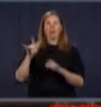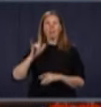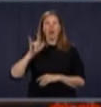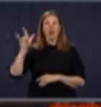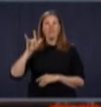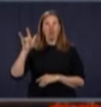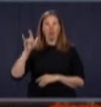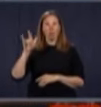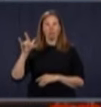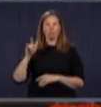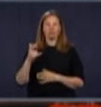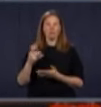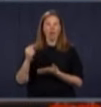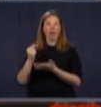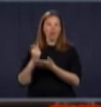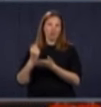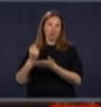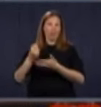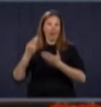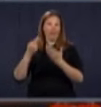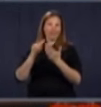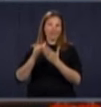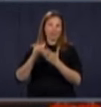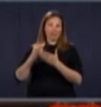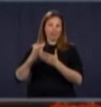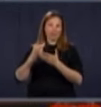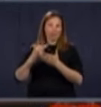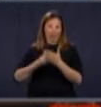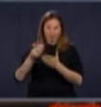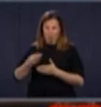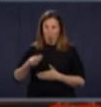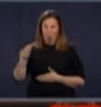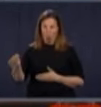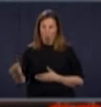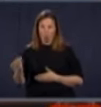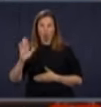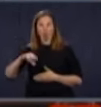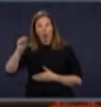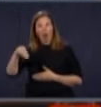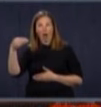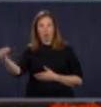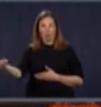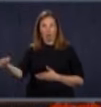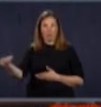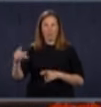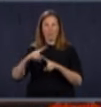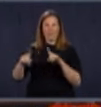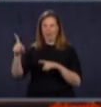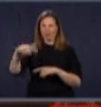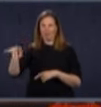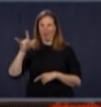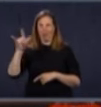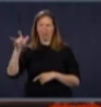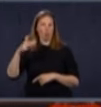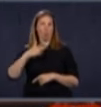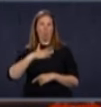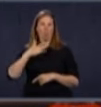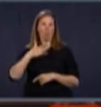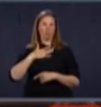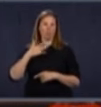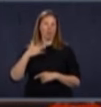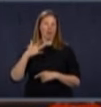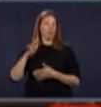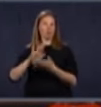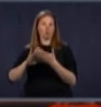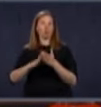plutôt que de leur redonner leur argent. On parle de milliards de dollars qui appartiennent, disait-on, aux consommateurs. La légalité de ça,